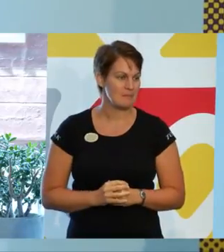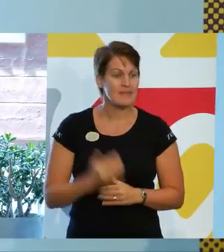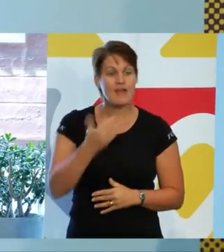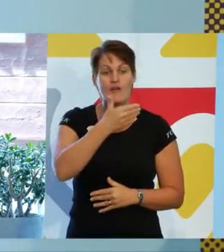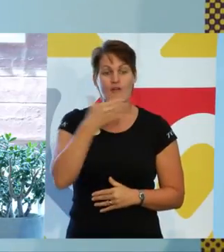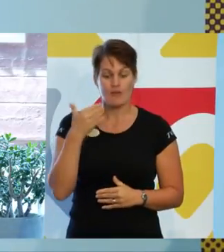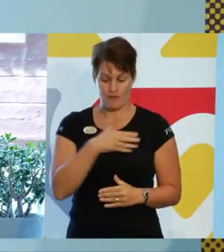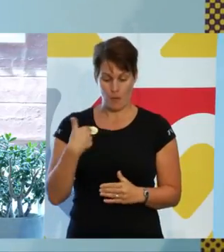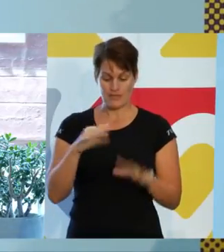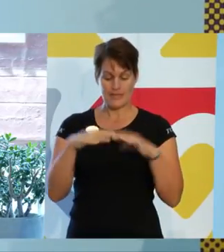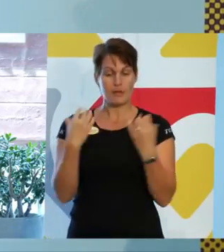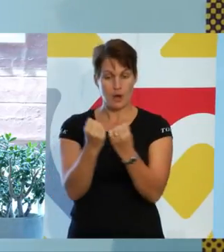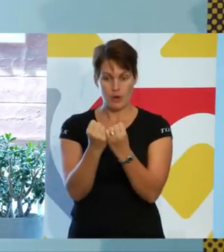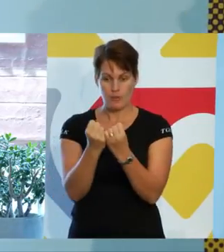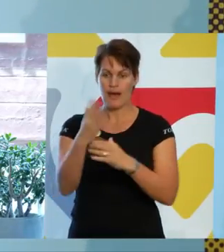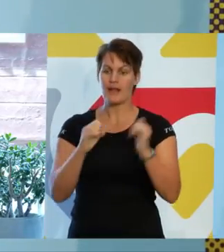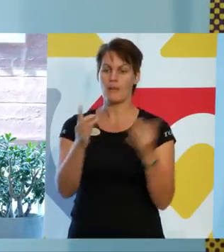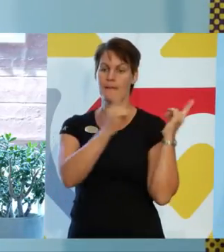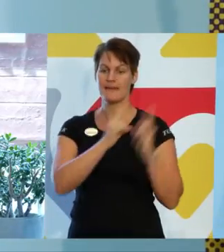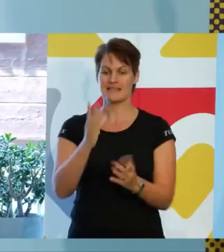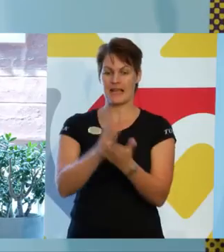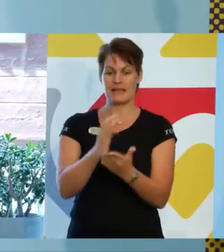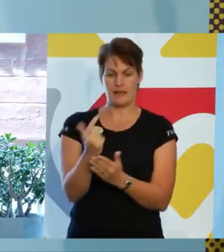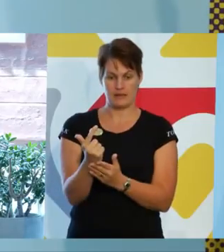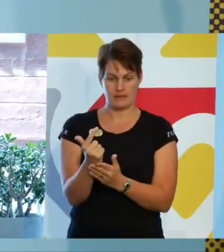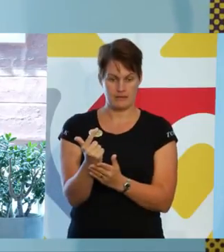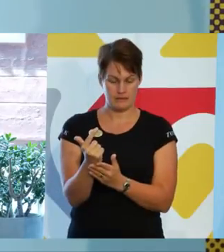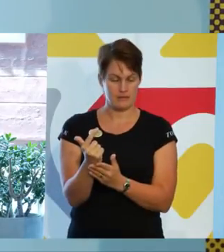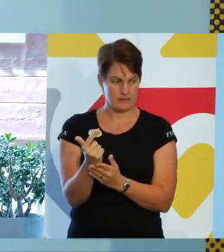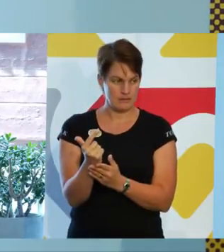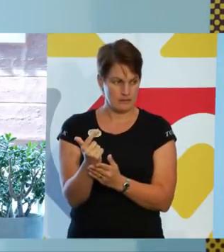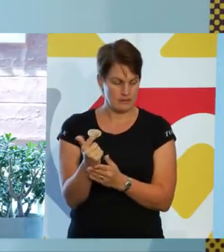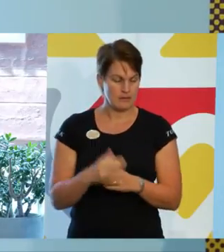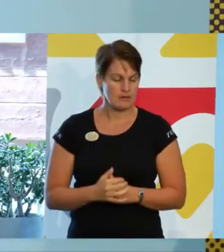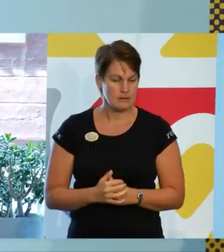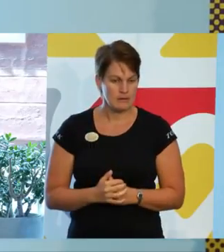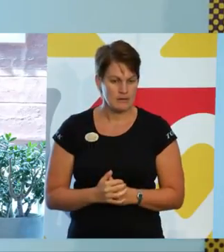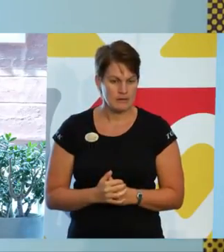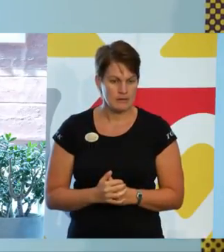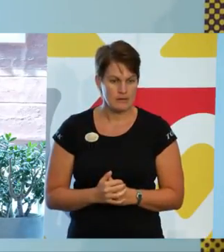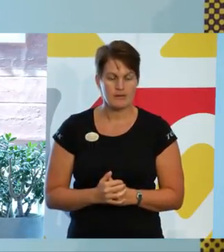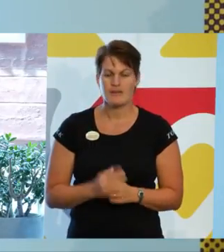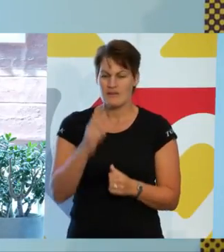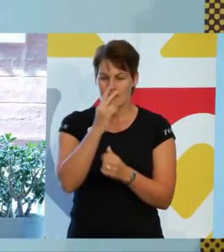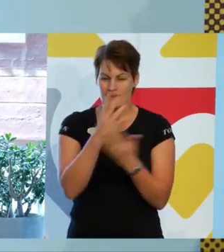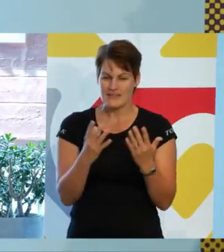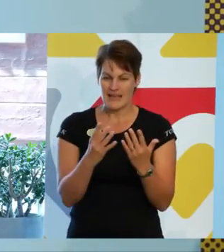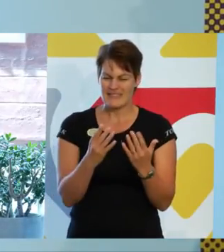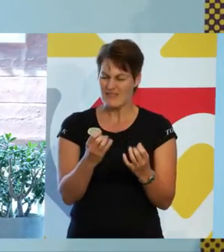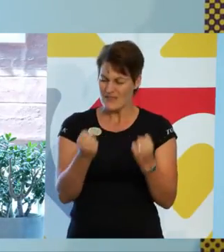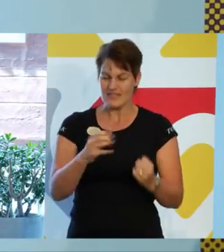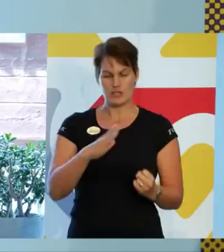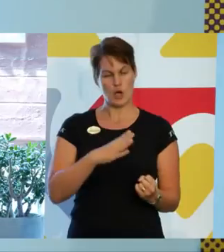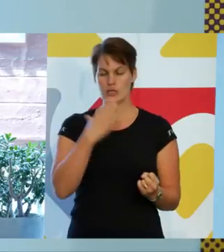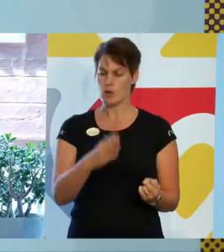seminarium kommer att handla om mänskliga rättigheter och belysa vikten av ett konkret och tydligt arbete